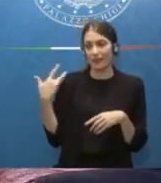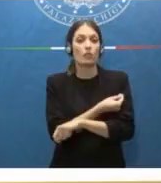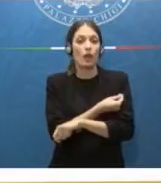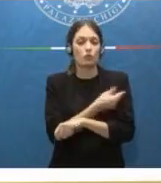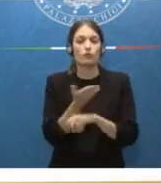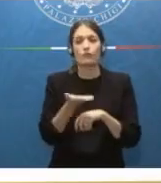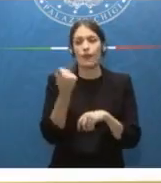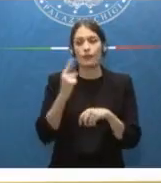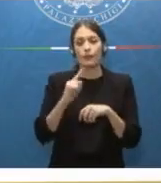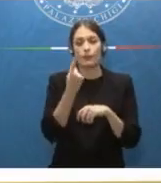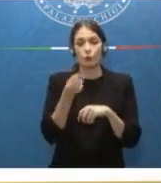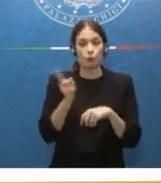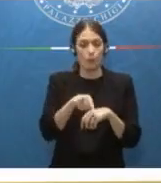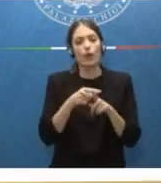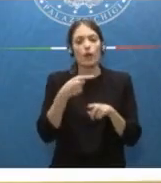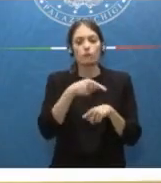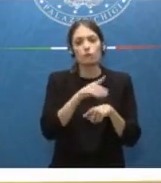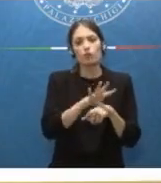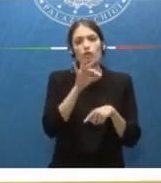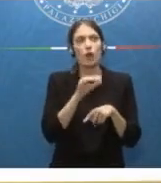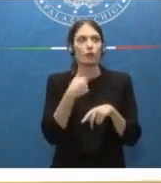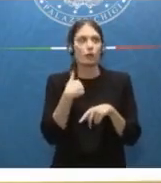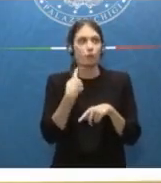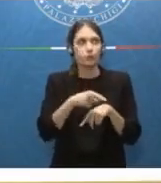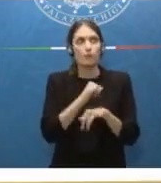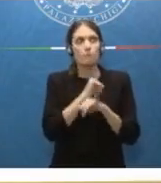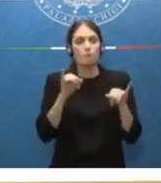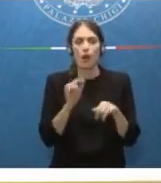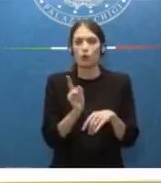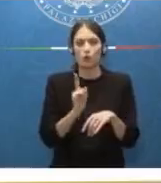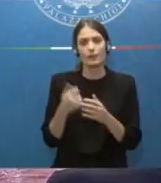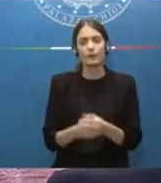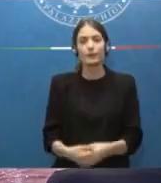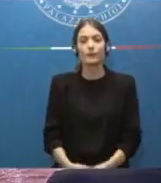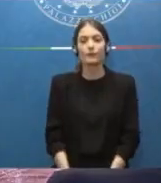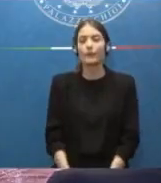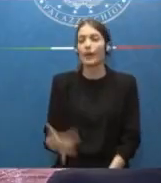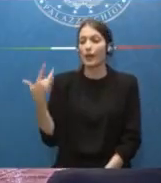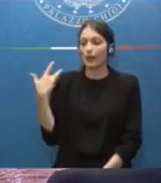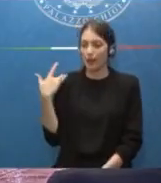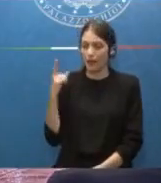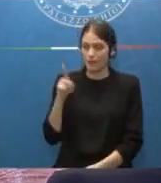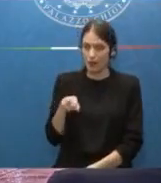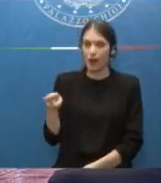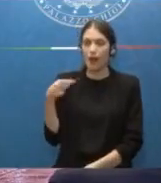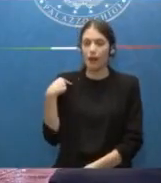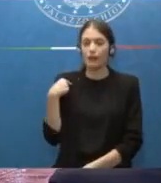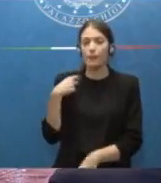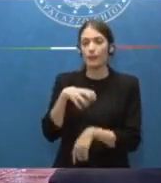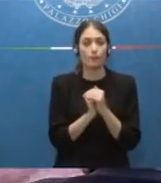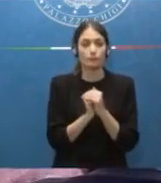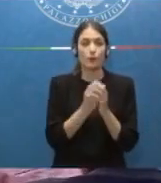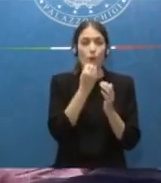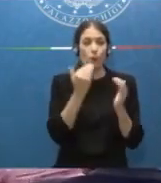parola al Ministro. detto dal Primo Ministro, questo obbligo è condiviso anche con il Primo Ministro. Grazie anche al Ministro Schillaci.